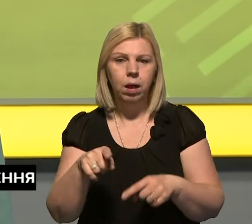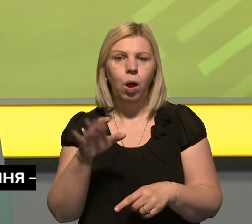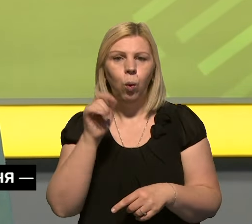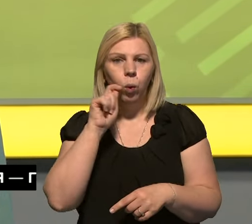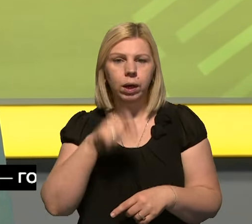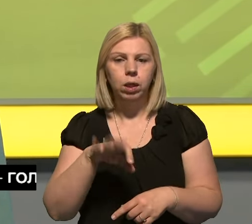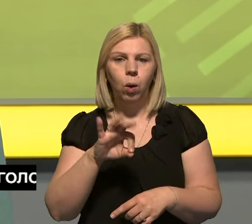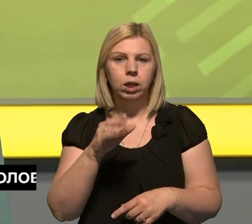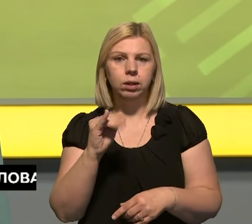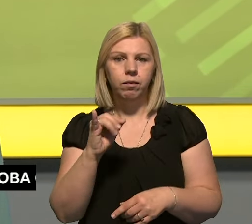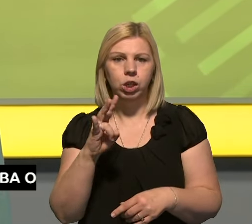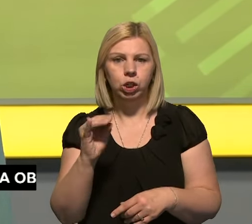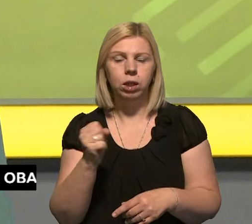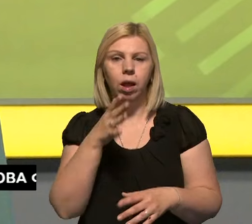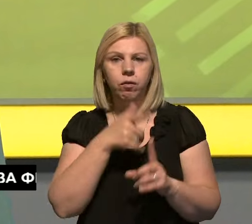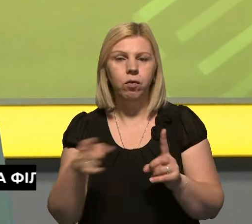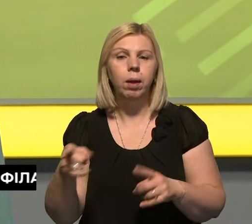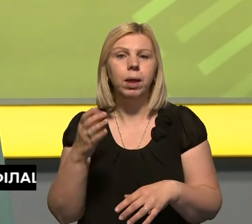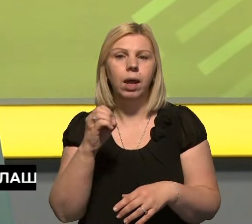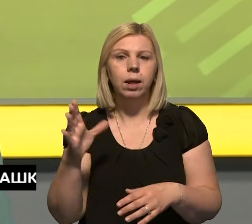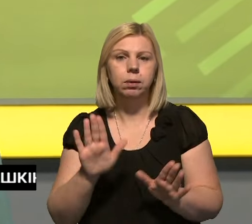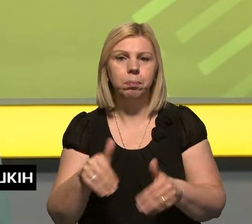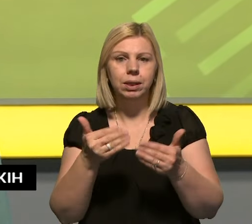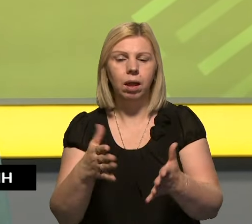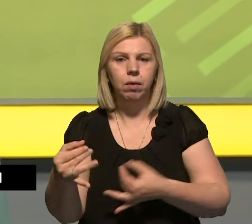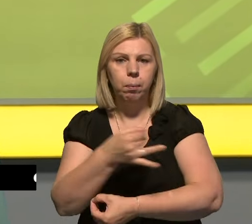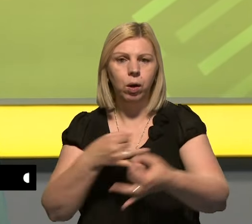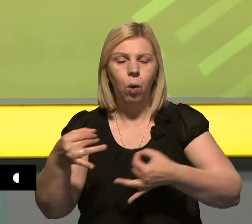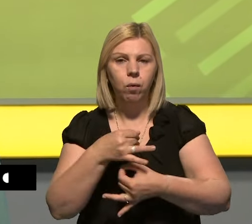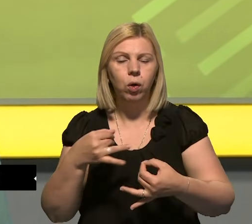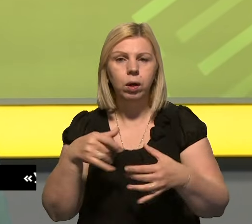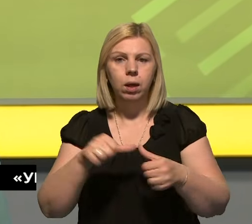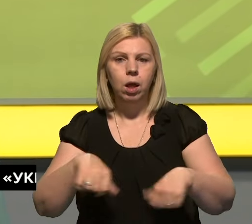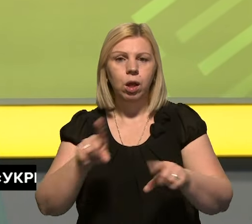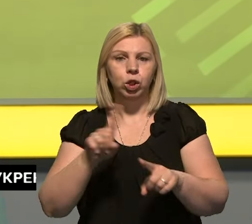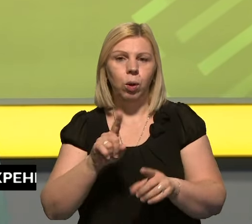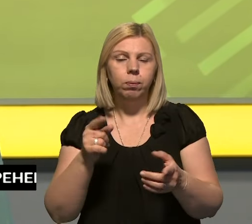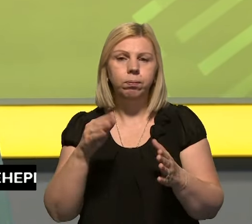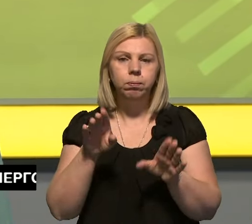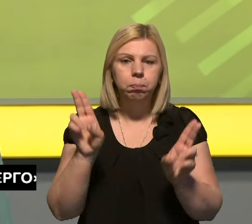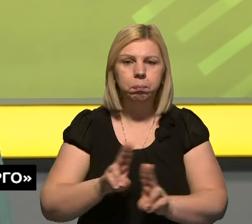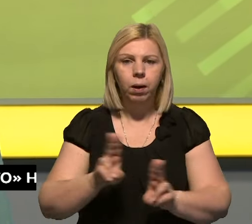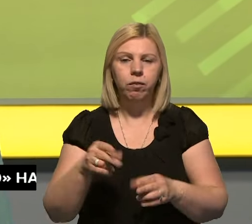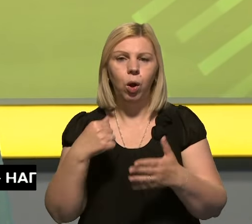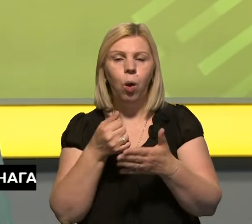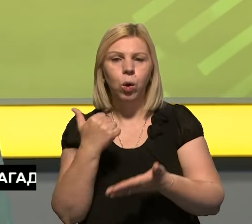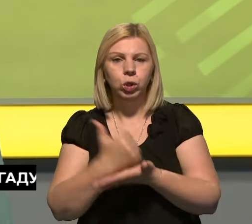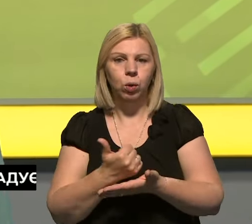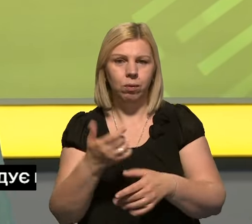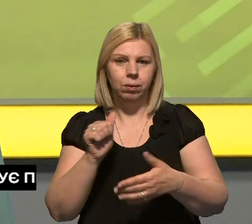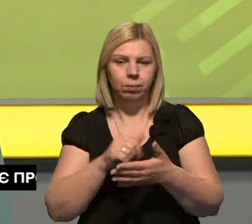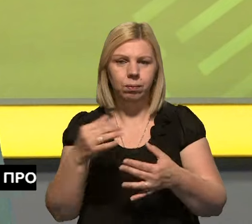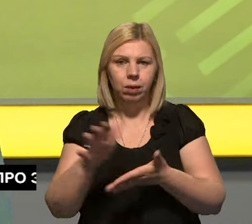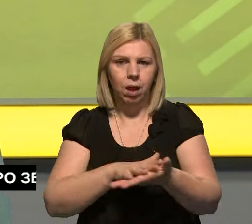України Ольги Стефанішини. Під час заходу ЄС представить переговорну рамку, що визначає принципи та основи подальших переговорів,